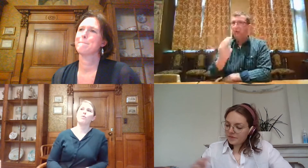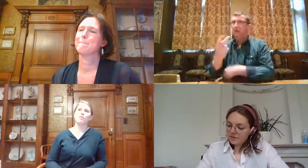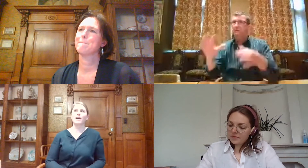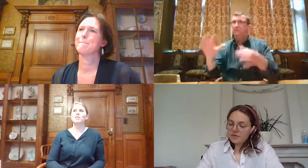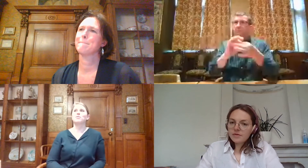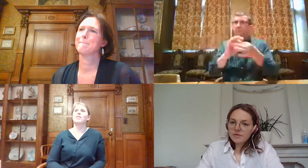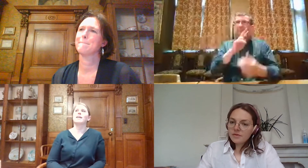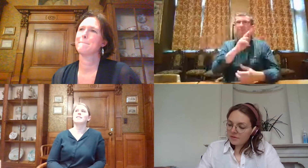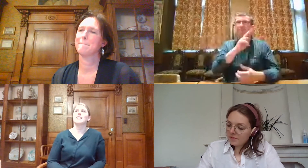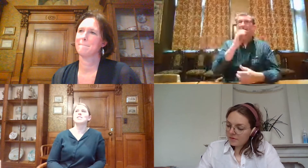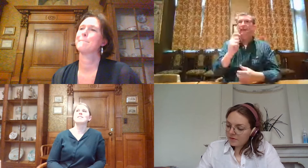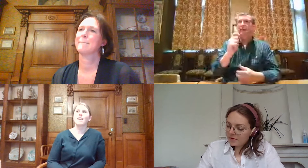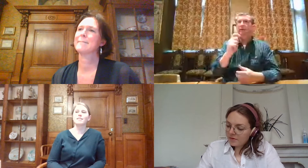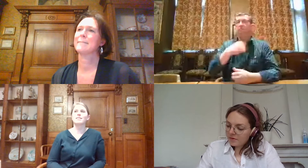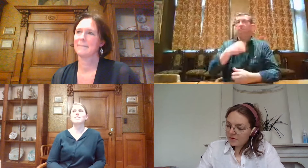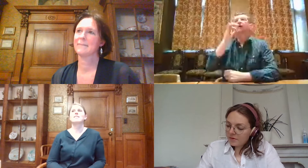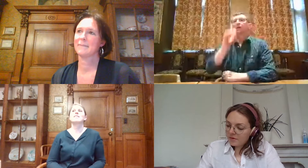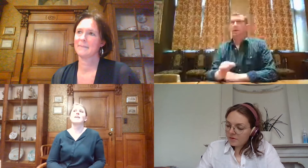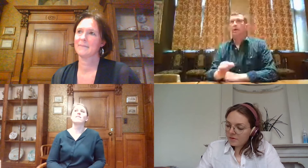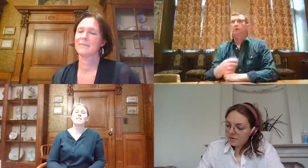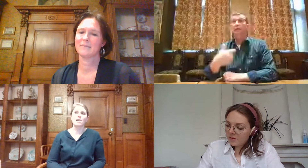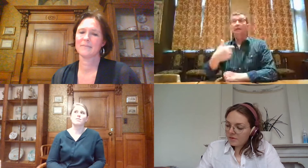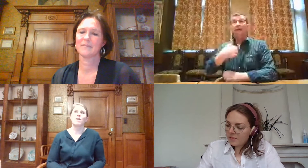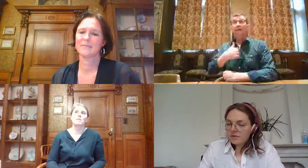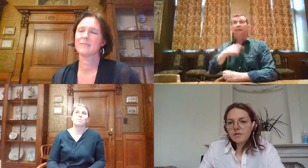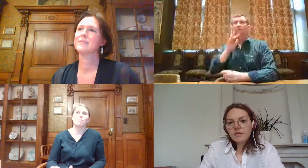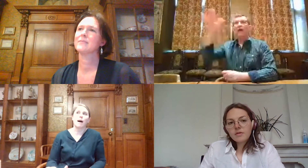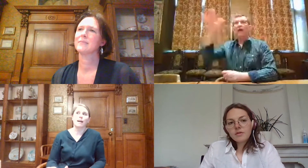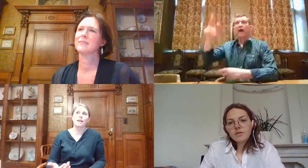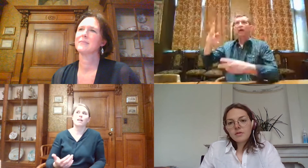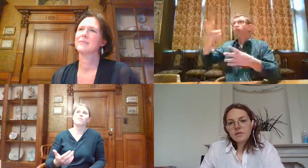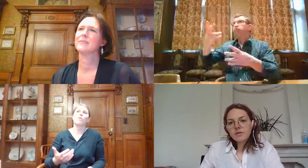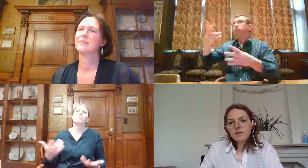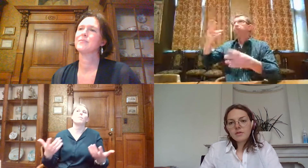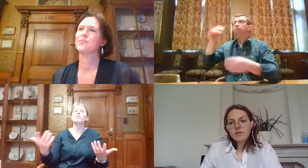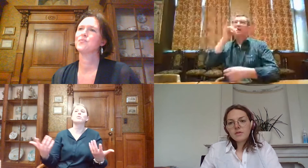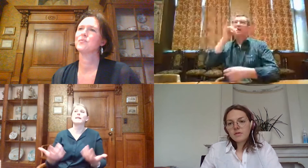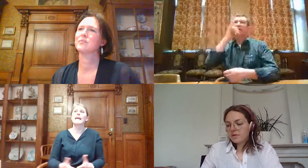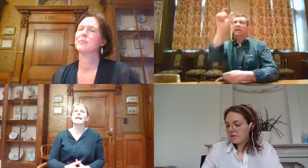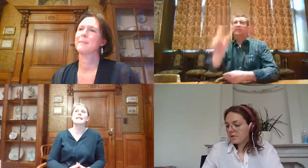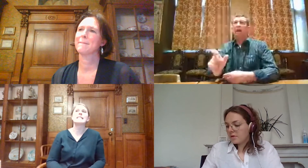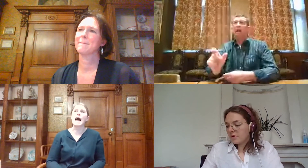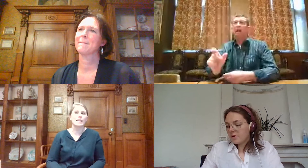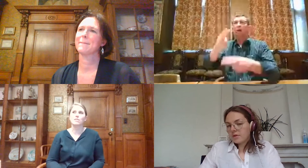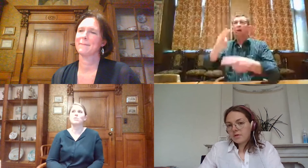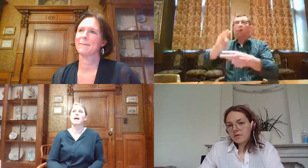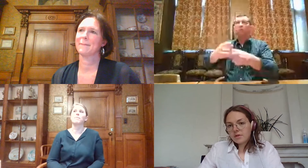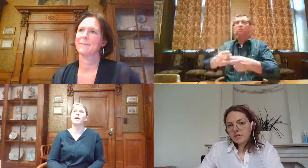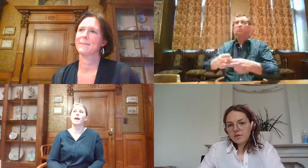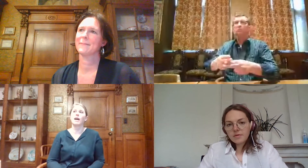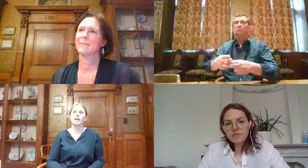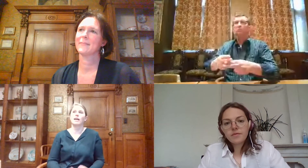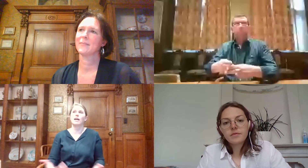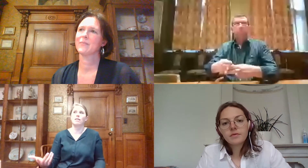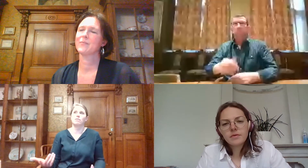Bo vraagt of International Sign hetzelfde als Vlaamse gebartaal. Of bijvoorbeeld wanneer ik naar Italiaans zou